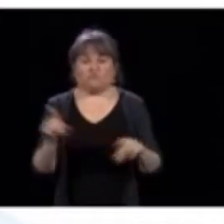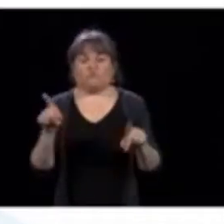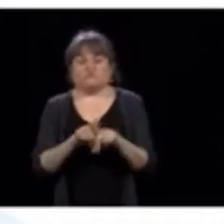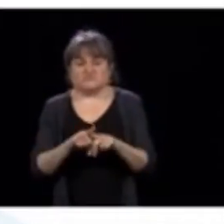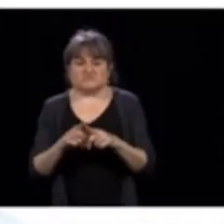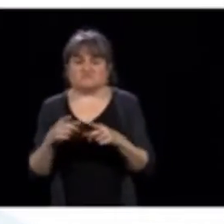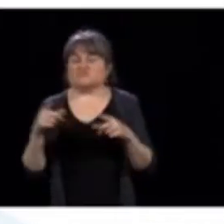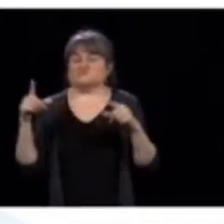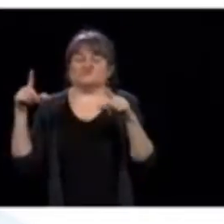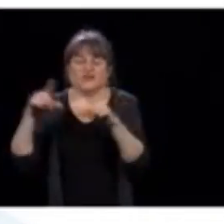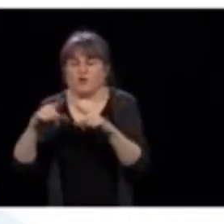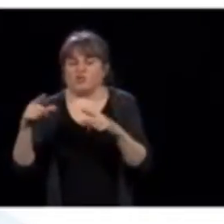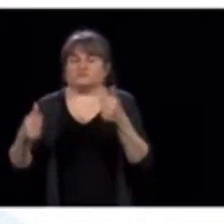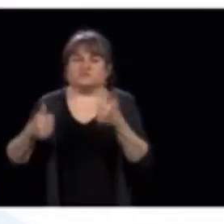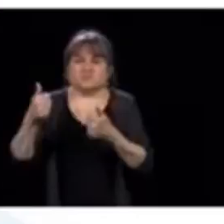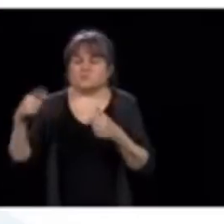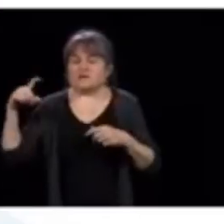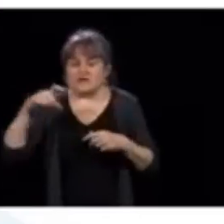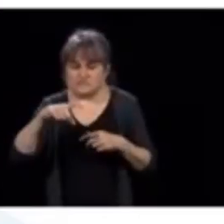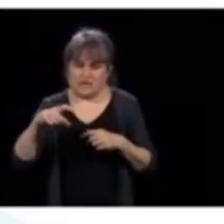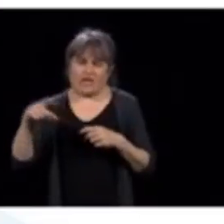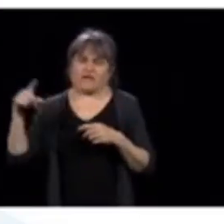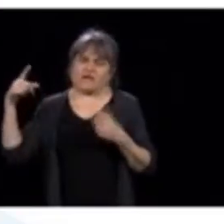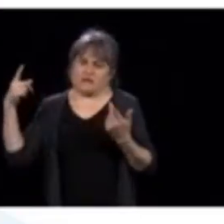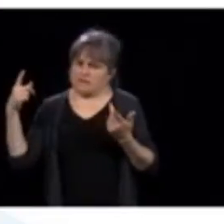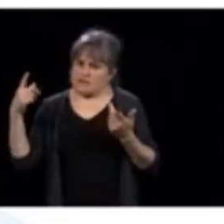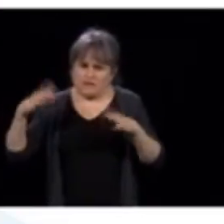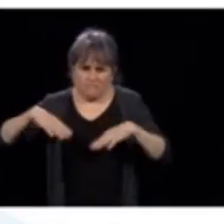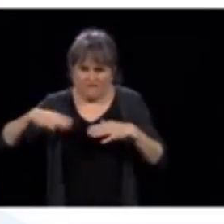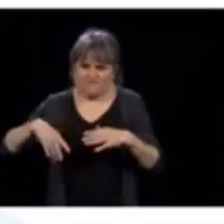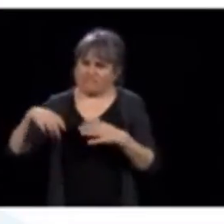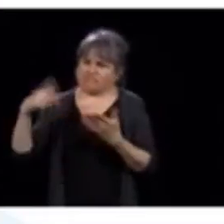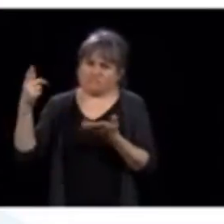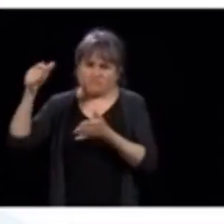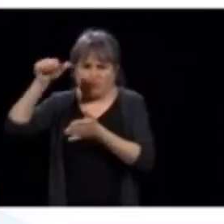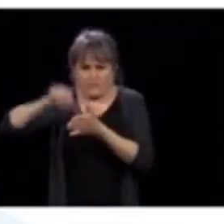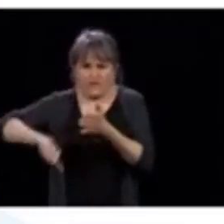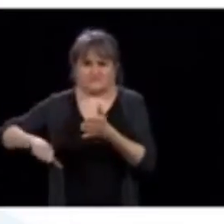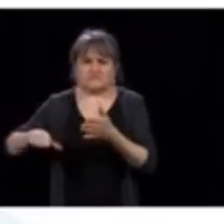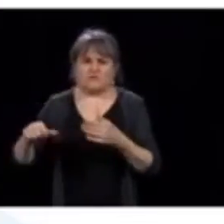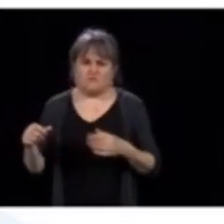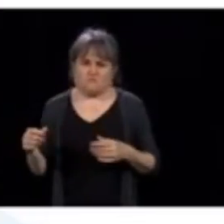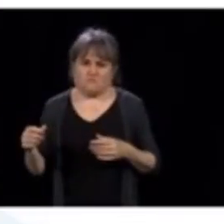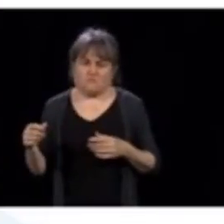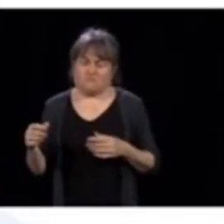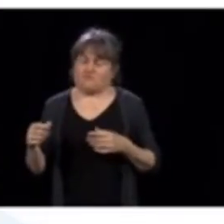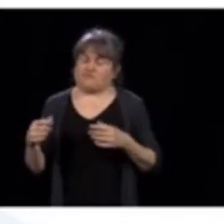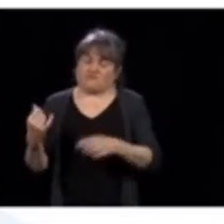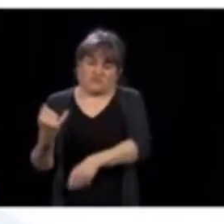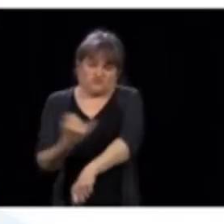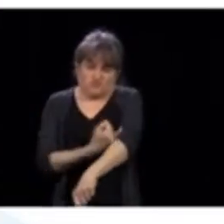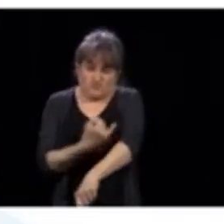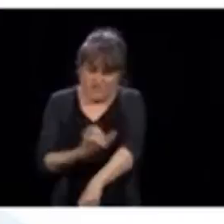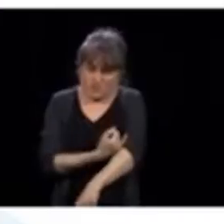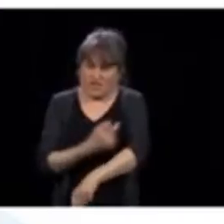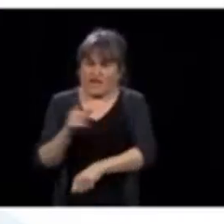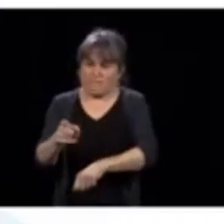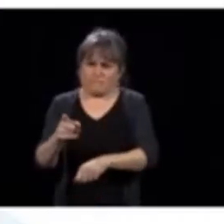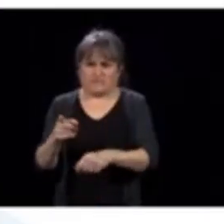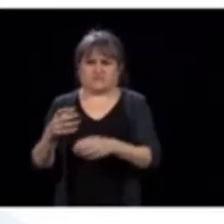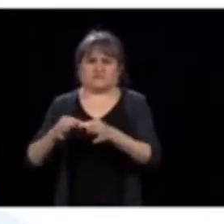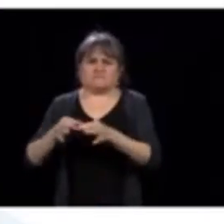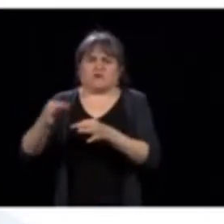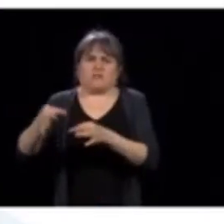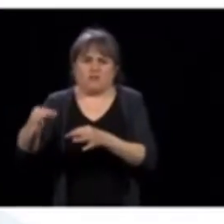pour certains types de cancers qui sont effectivement reportées, qu'il des patientes à qui on donne des traitements de chimiothérapie plus long, le temps de pouvoir